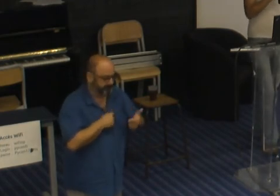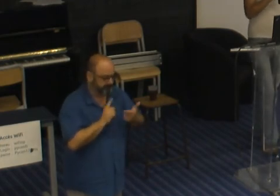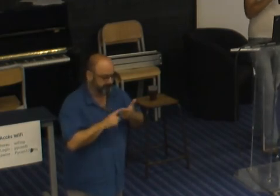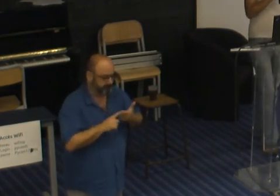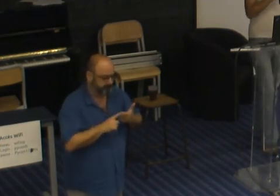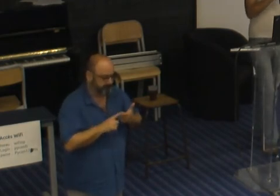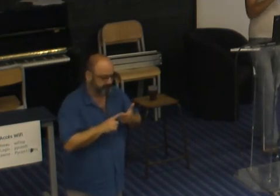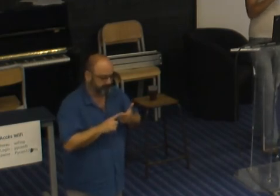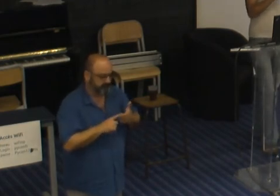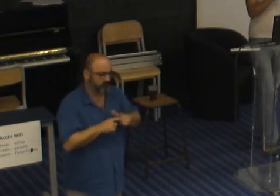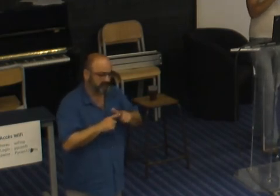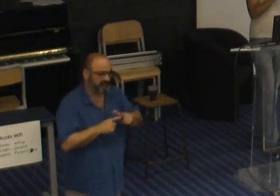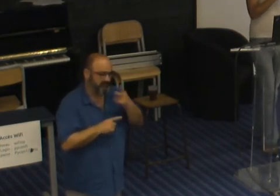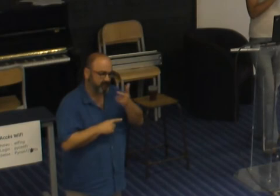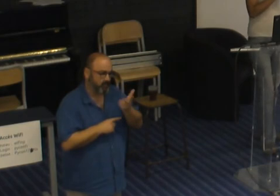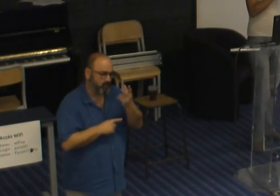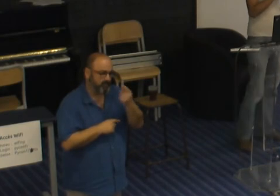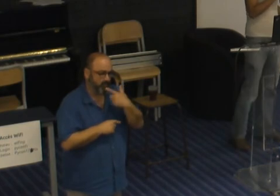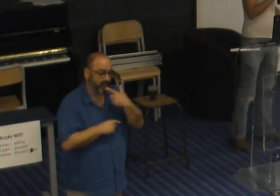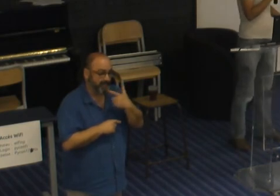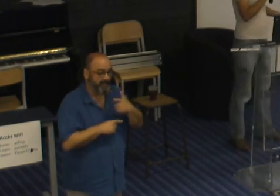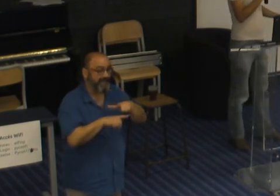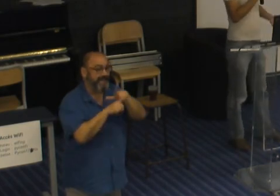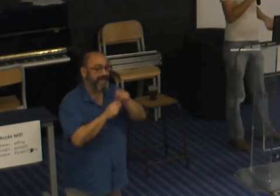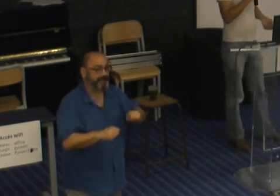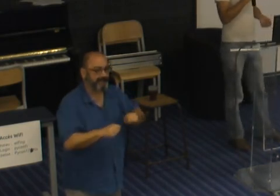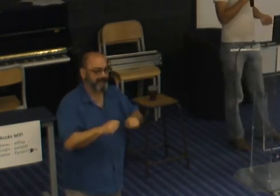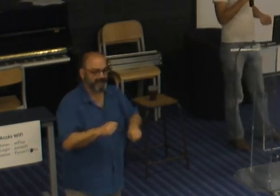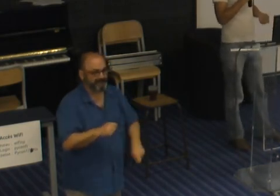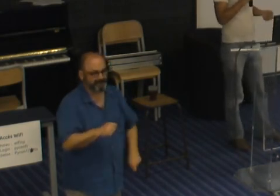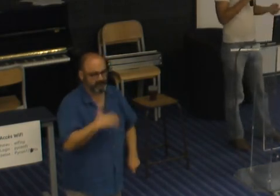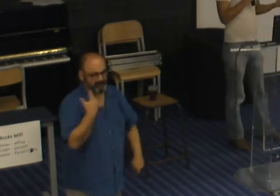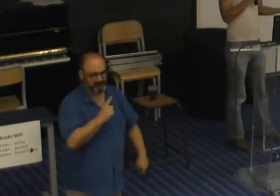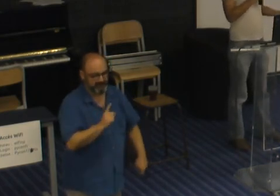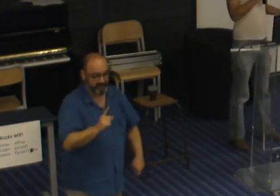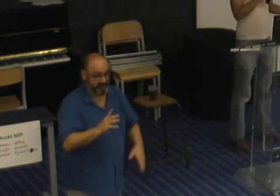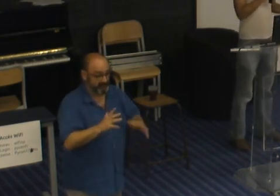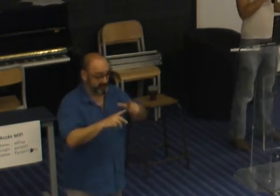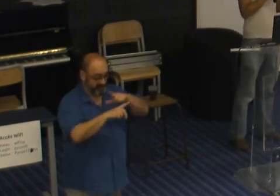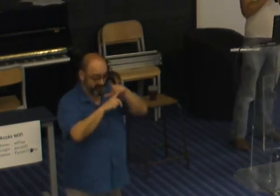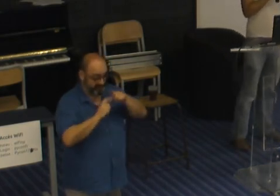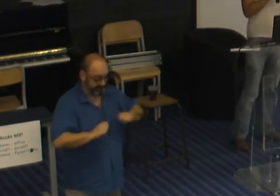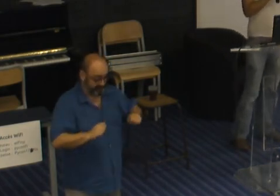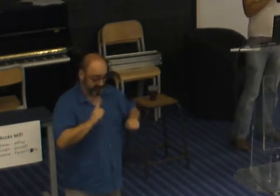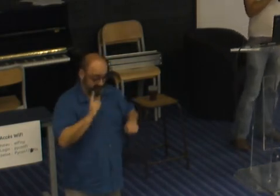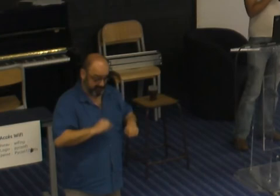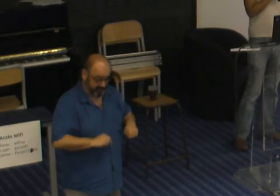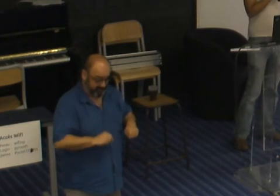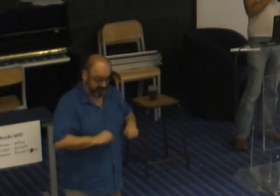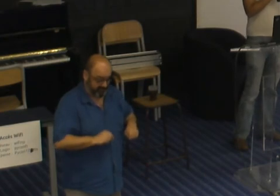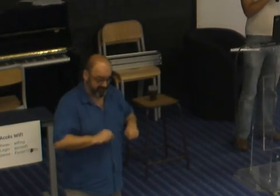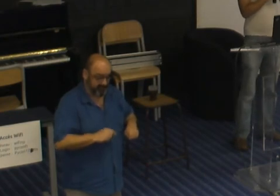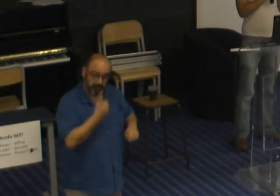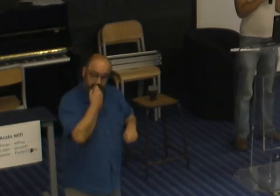lui faire comprendre que parfois le respect ça suffit pas c'est que être respecté être c